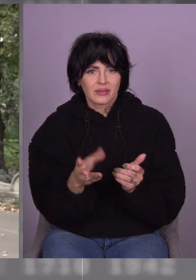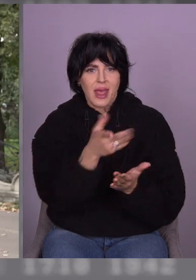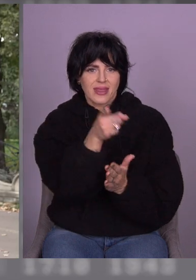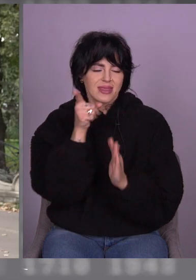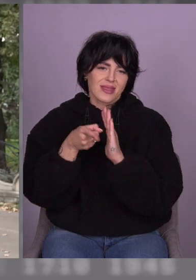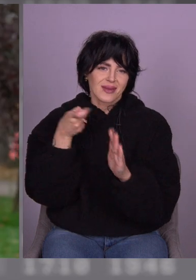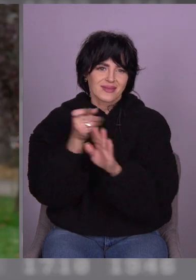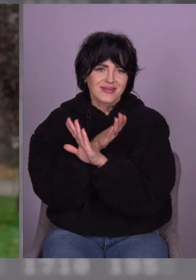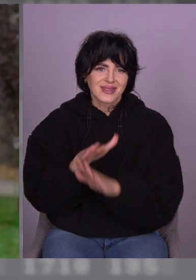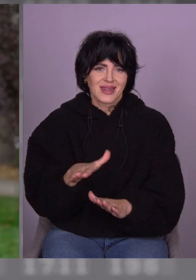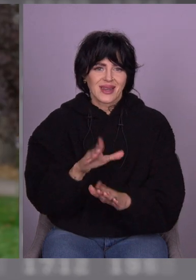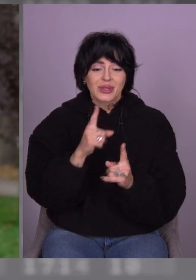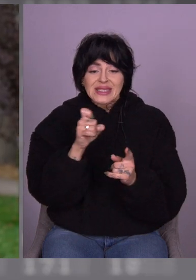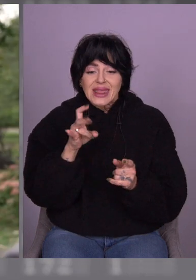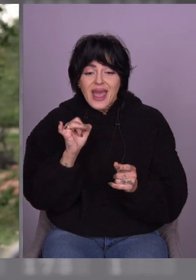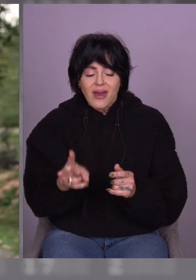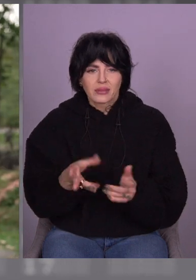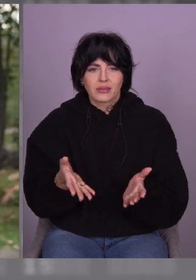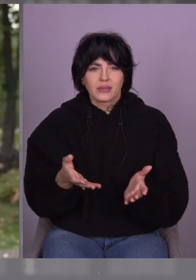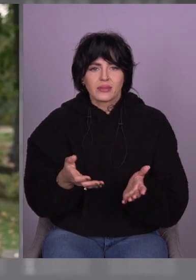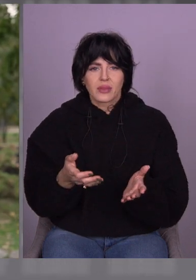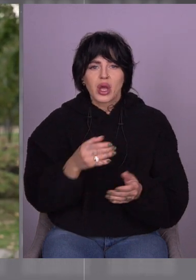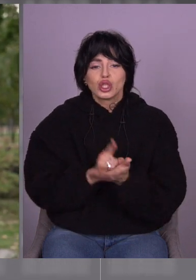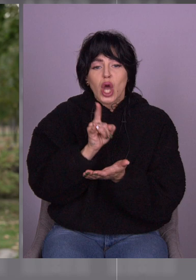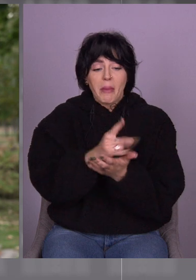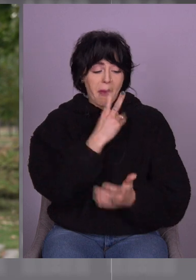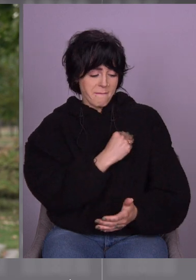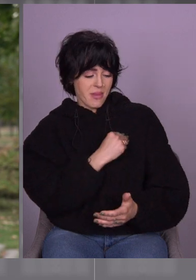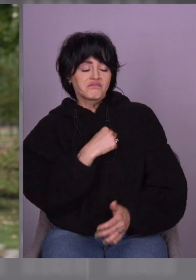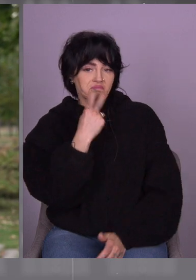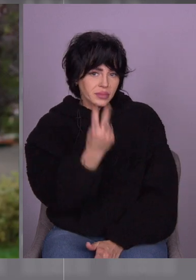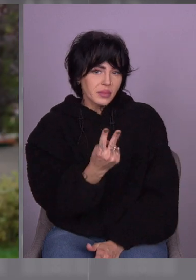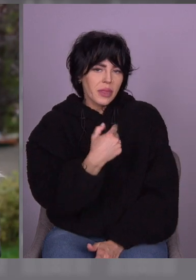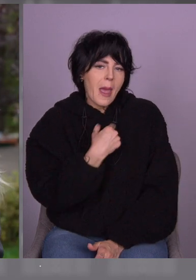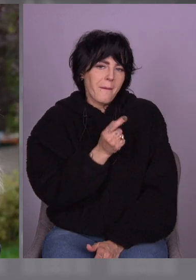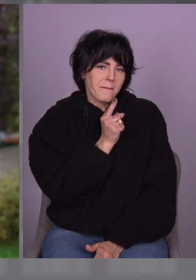поряд. Ні, ну я жабку помітну, я промовчав.